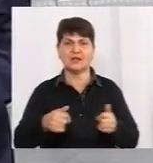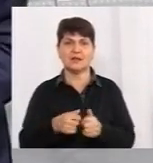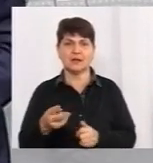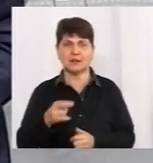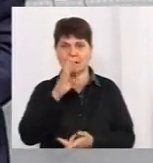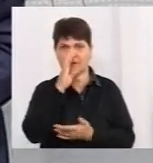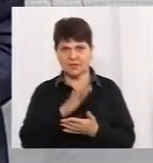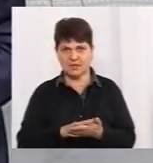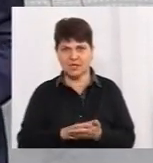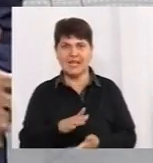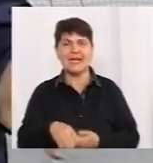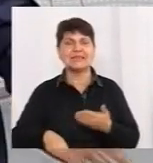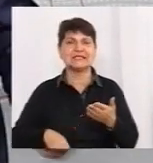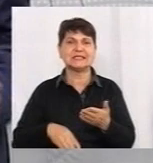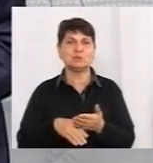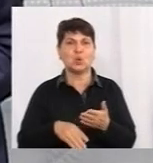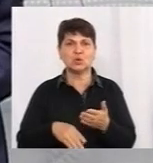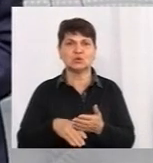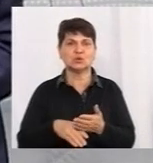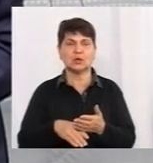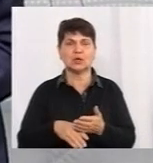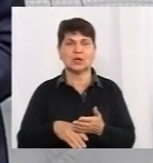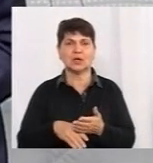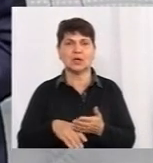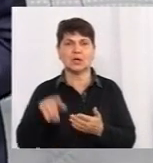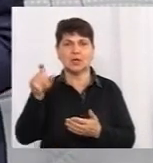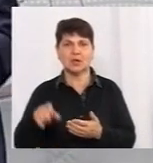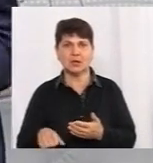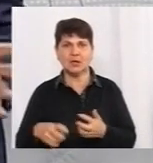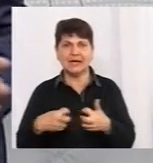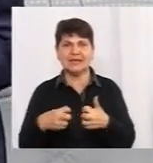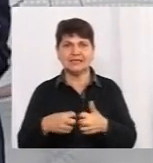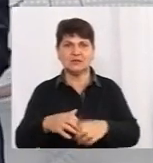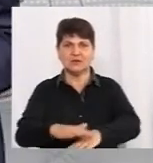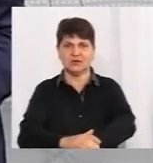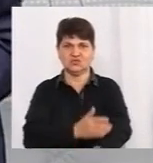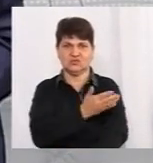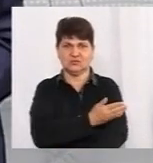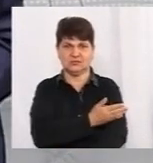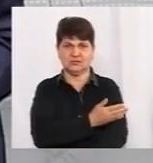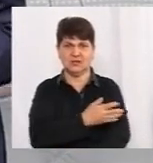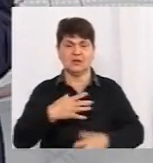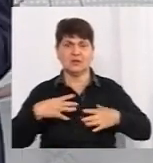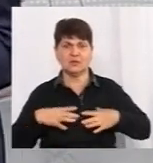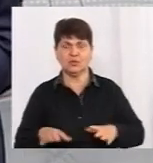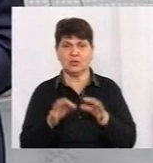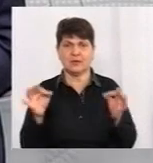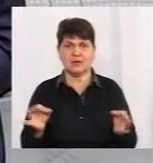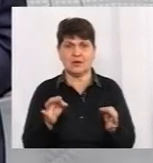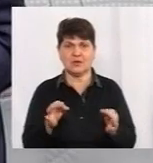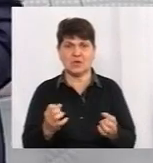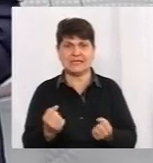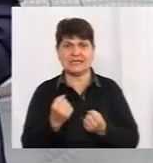спонсори допомагали просто резинові чубітки, тому що не було ніякого захисного. Костюми